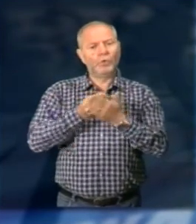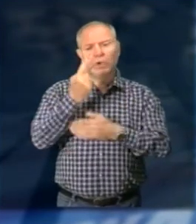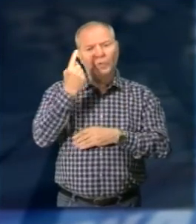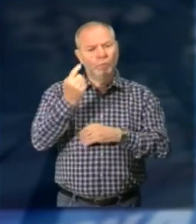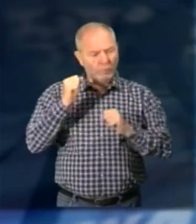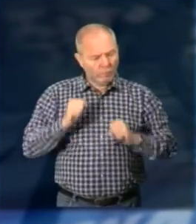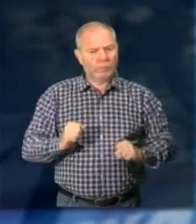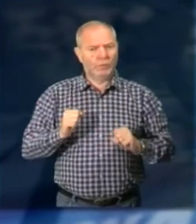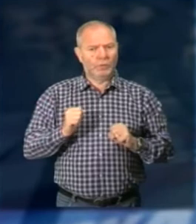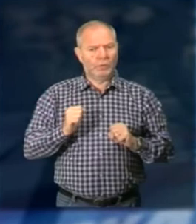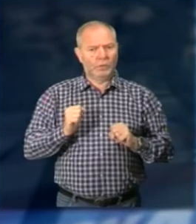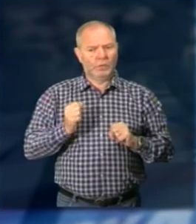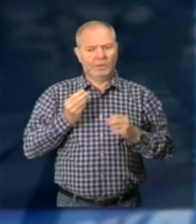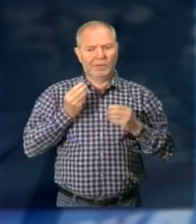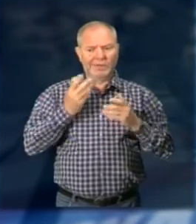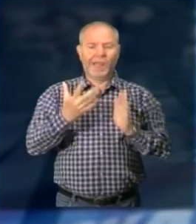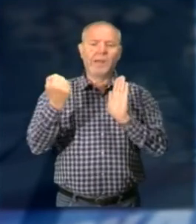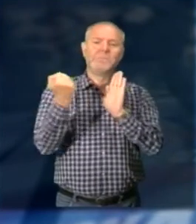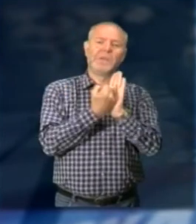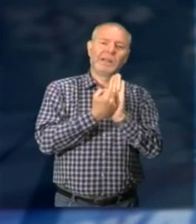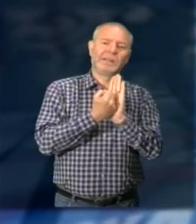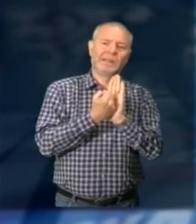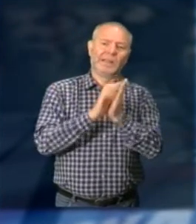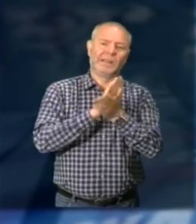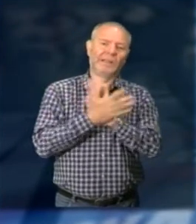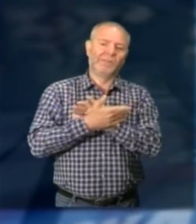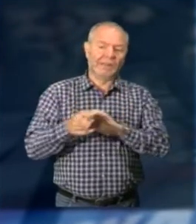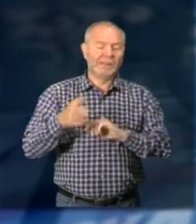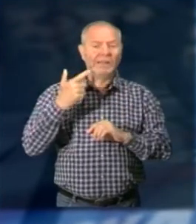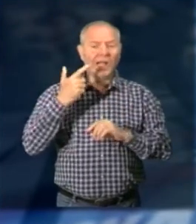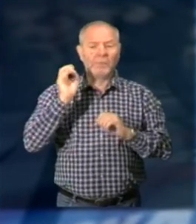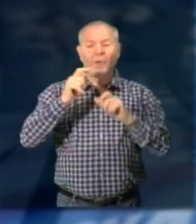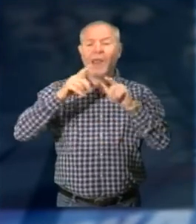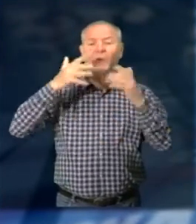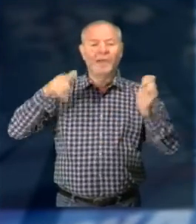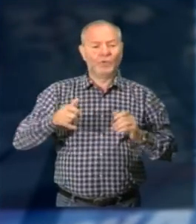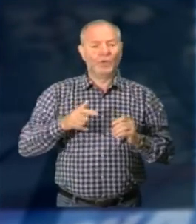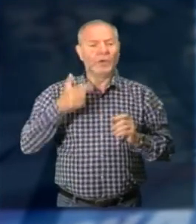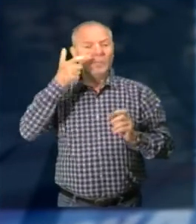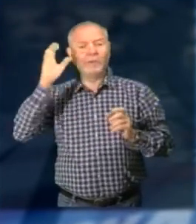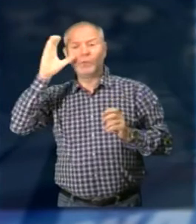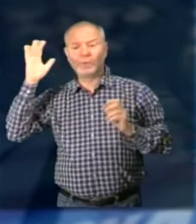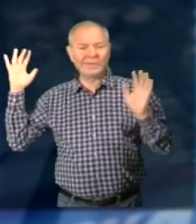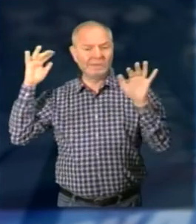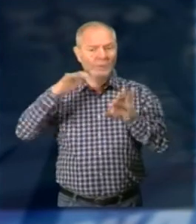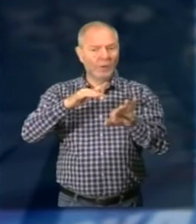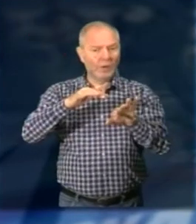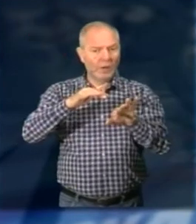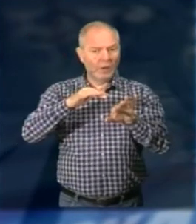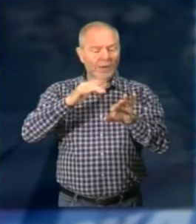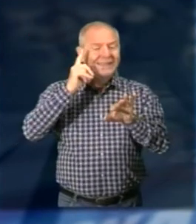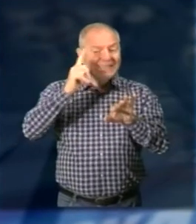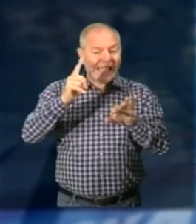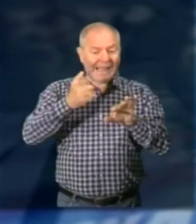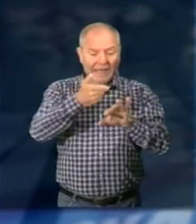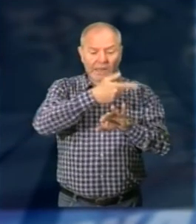va a creare un brand, che spero diventi anche un brand del Lago Maggiore Perché il turismo lo si fa se riusciremo tutti